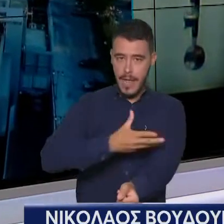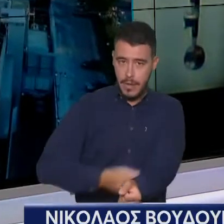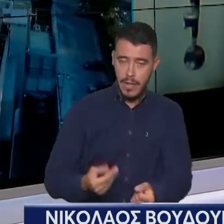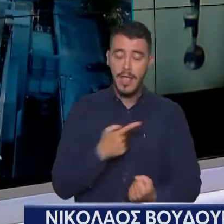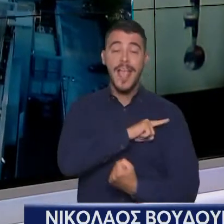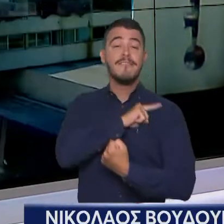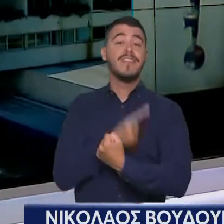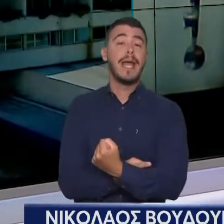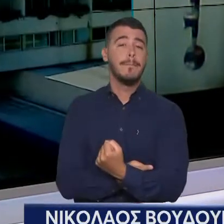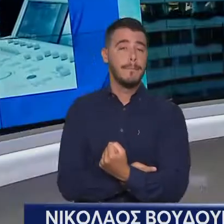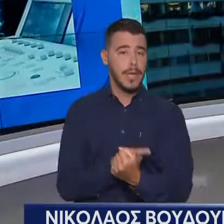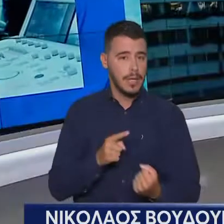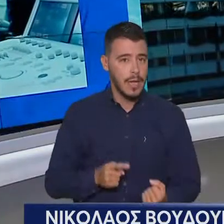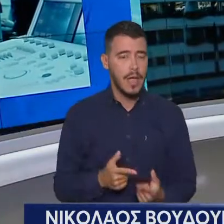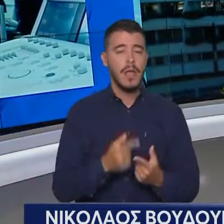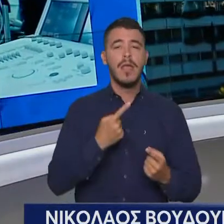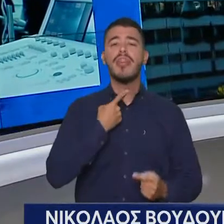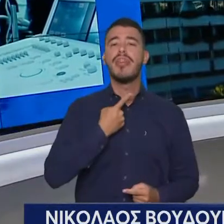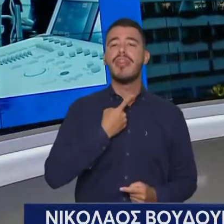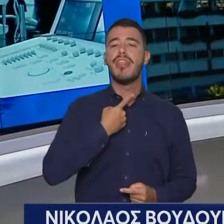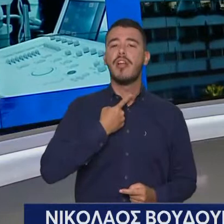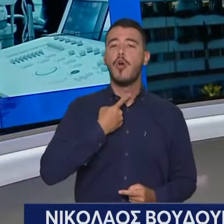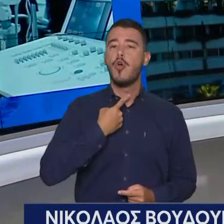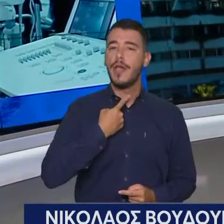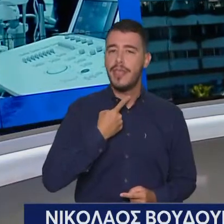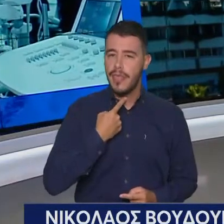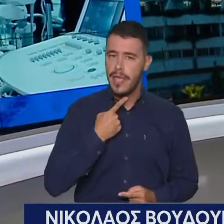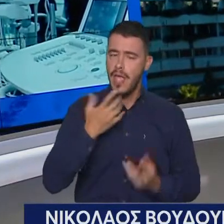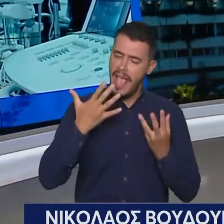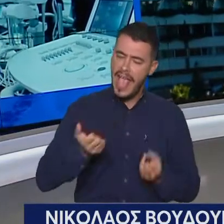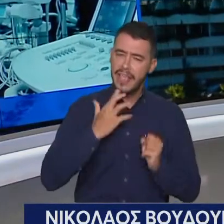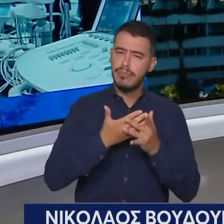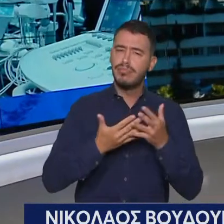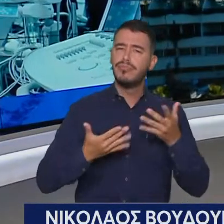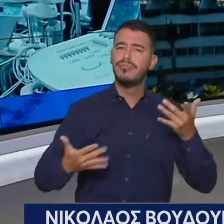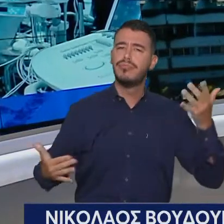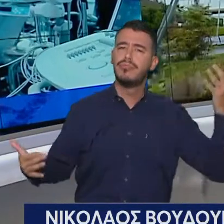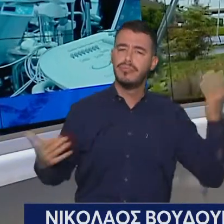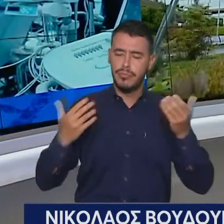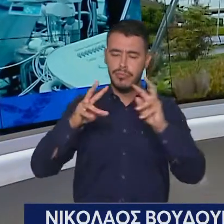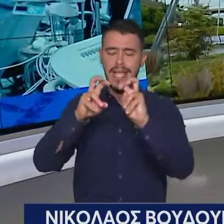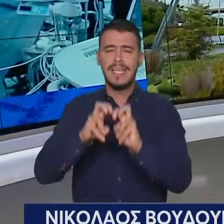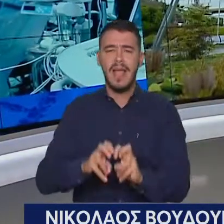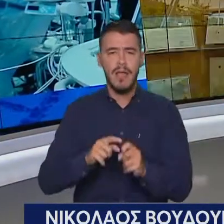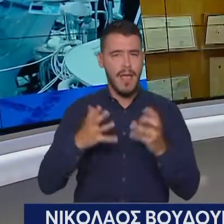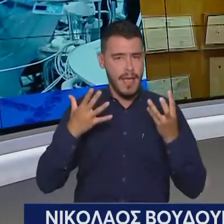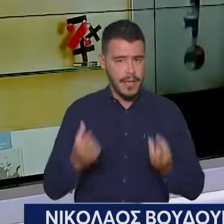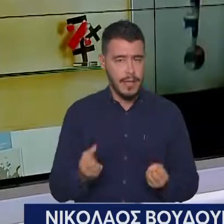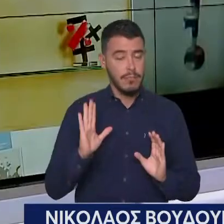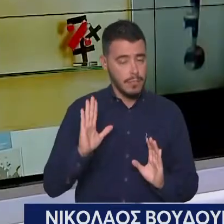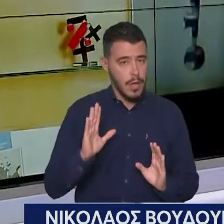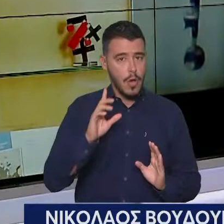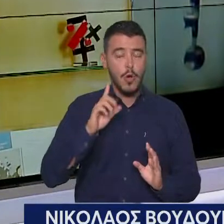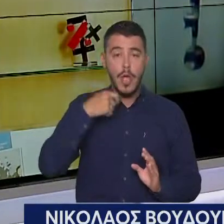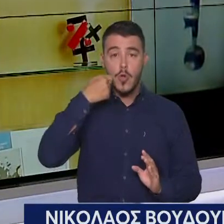μας, να δούμε τη χολυστερίνη και το θυροίδι, σαν βάση λέμε. Αυτά λοιπόν, αν τα κάνει μια οικογένεια στο παιδί ή τα παιδιά της, έχει το